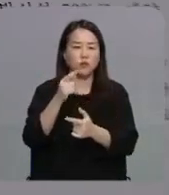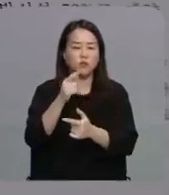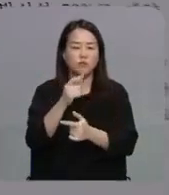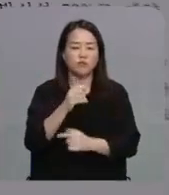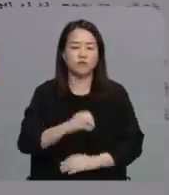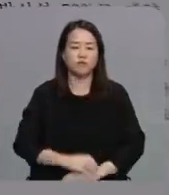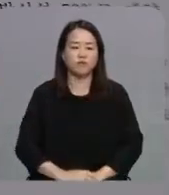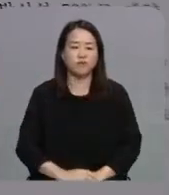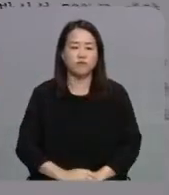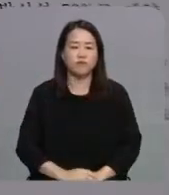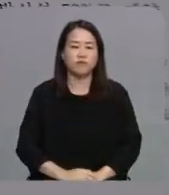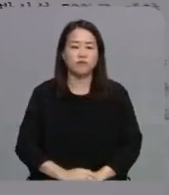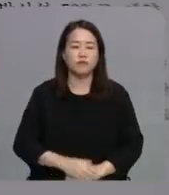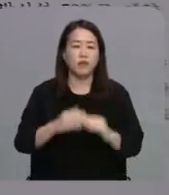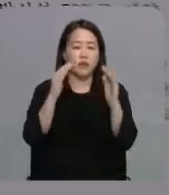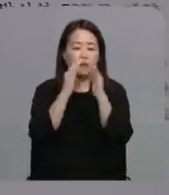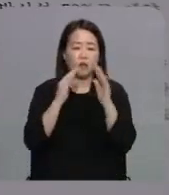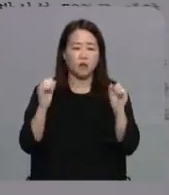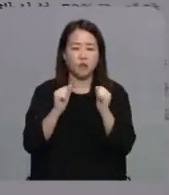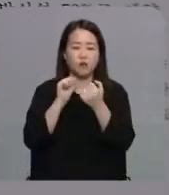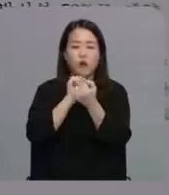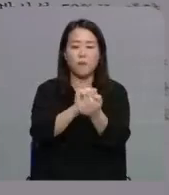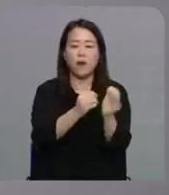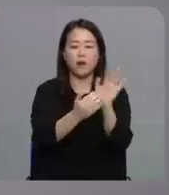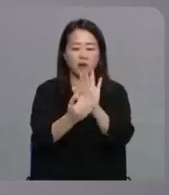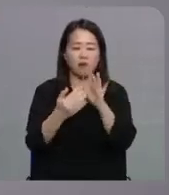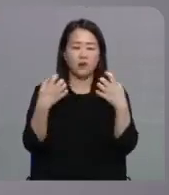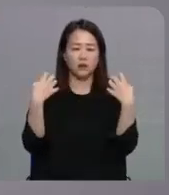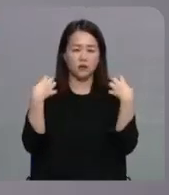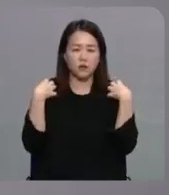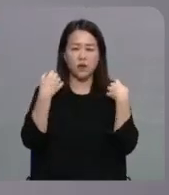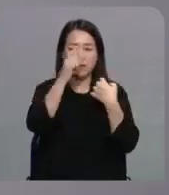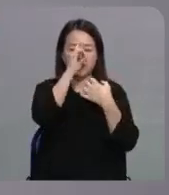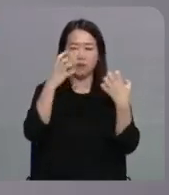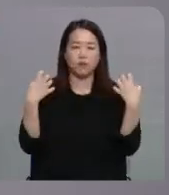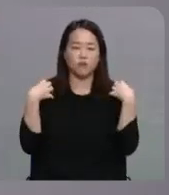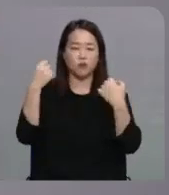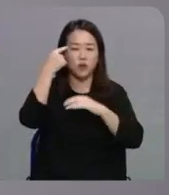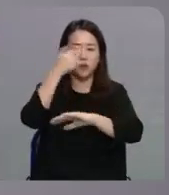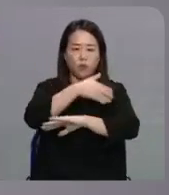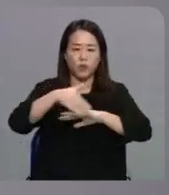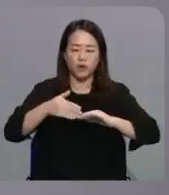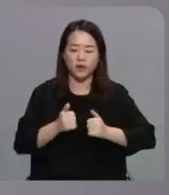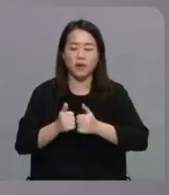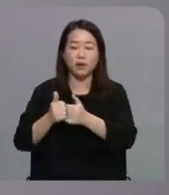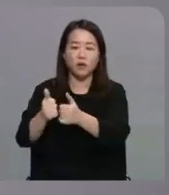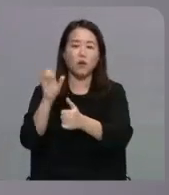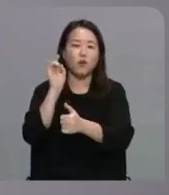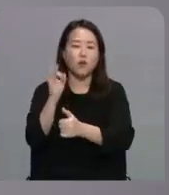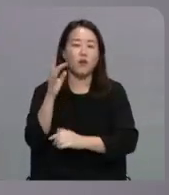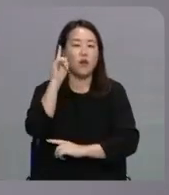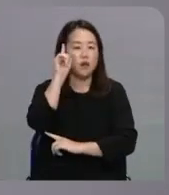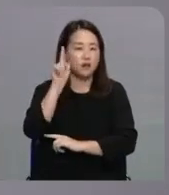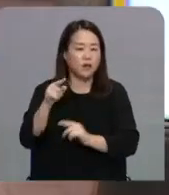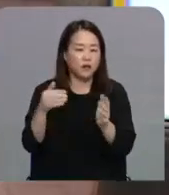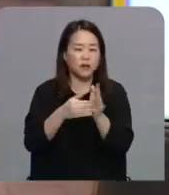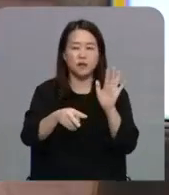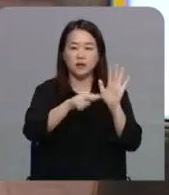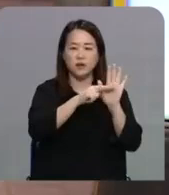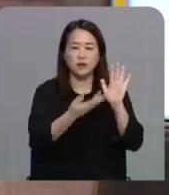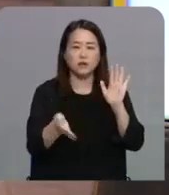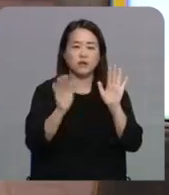전라북도 방역당국은 정부 방침에 따라 내일까지였던 사회적 거리 두기 2단계를 오는